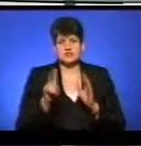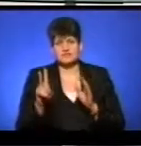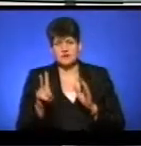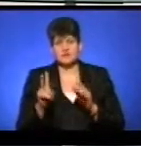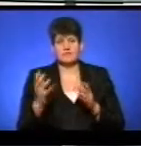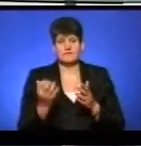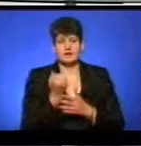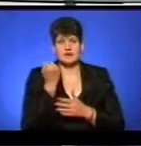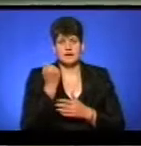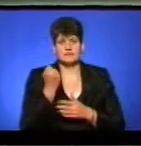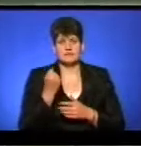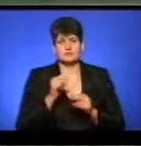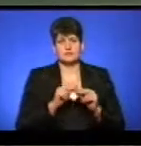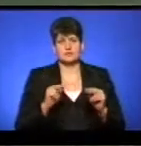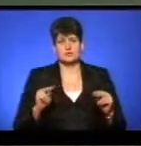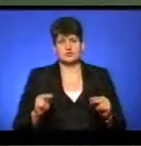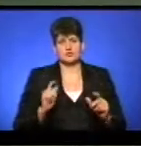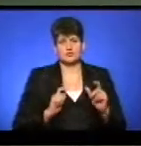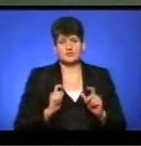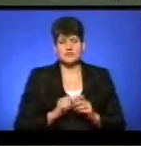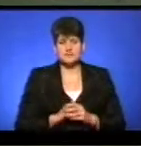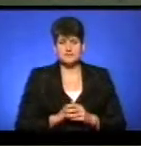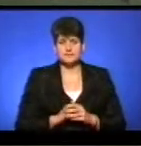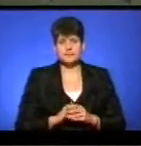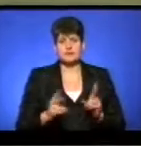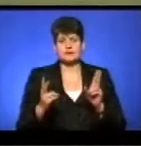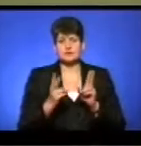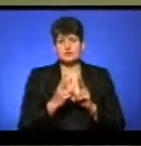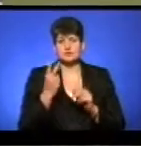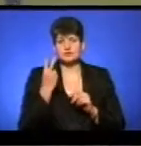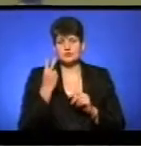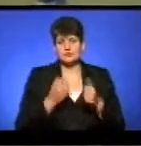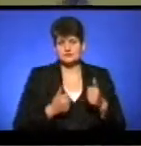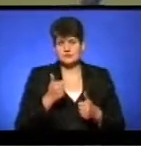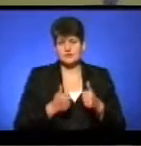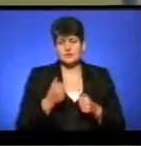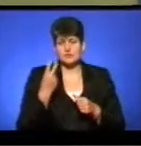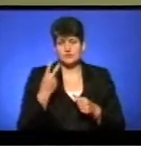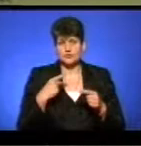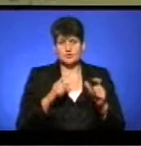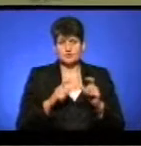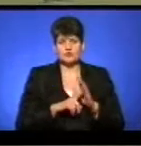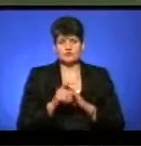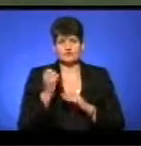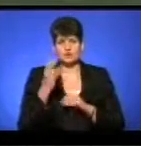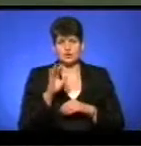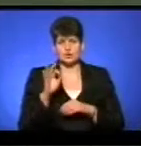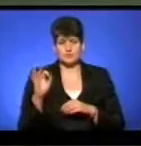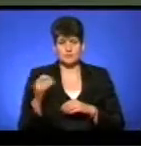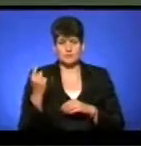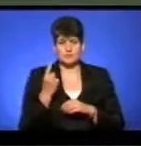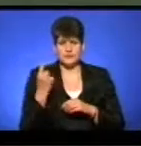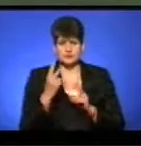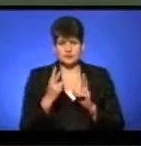-Університету. Матч двох тернопільських вузів розпочався у 14.00. Перший тайм завершився з